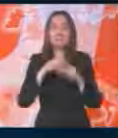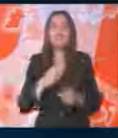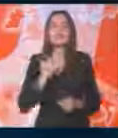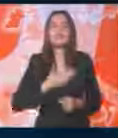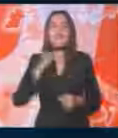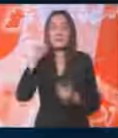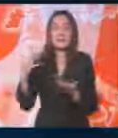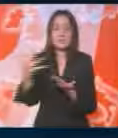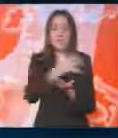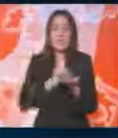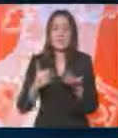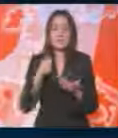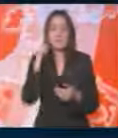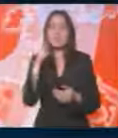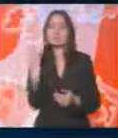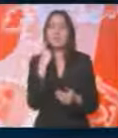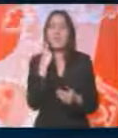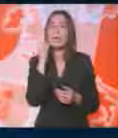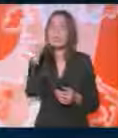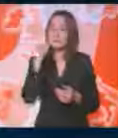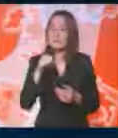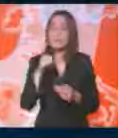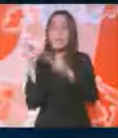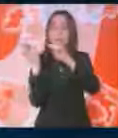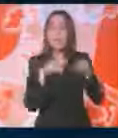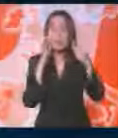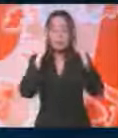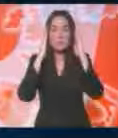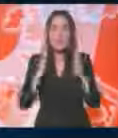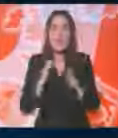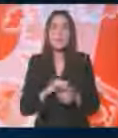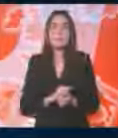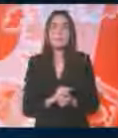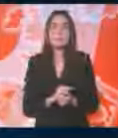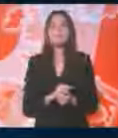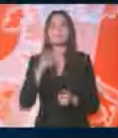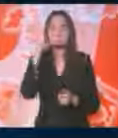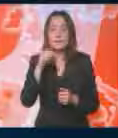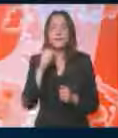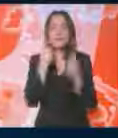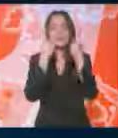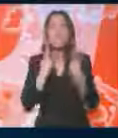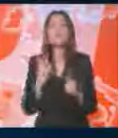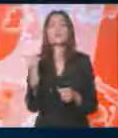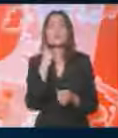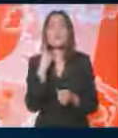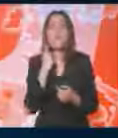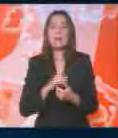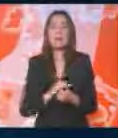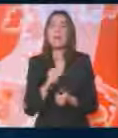Želimo da iskoristimo ovu priliku da povretimo poverenje, da stabilizujemo prilike